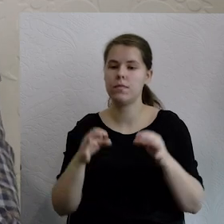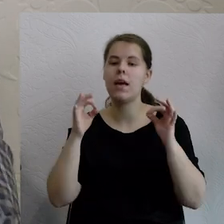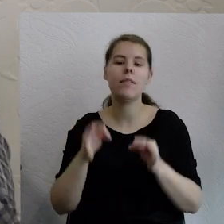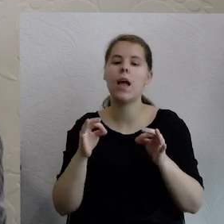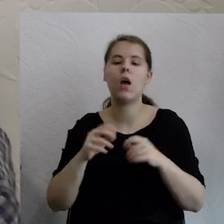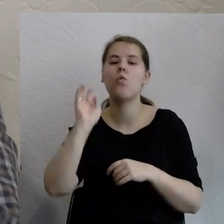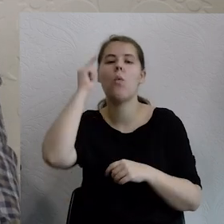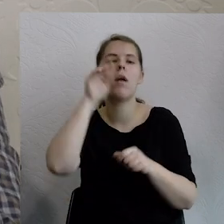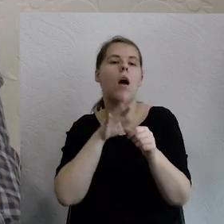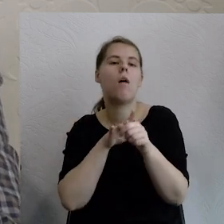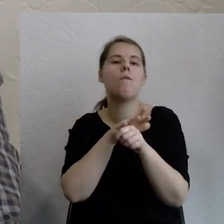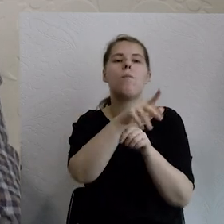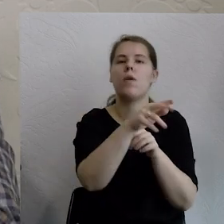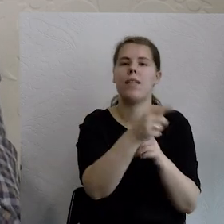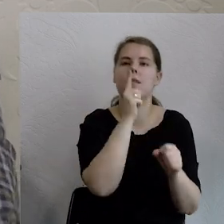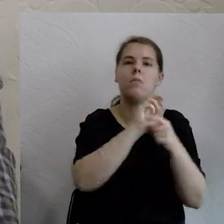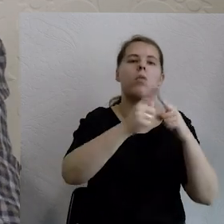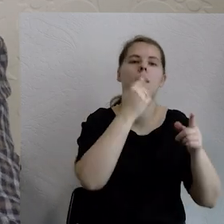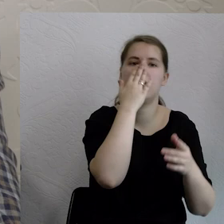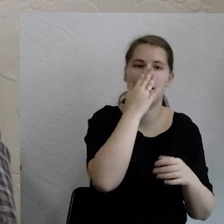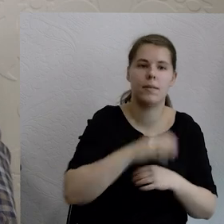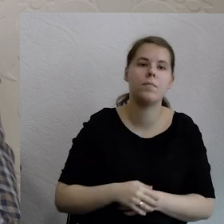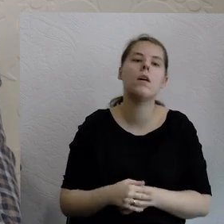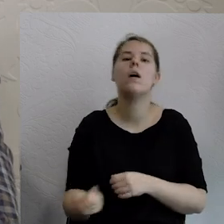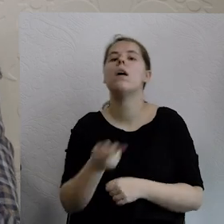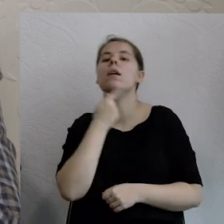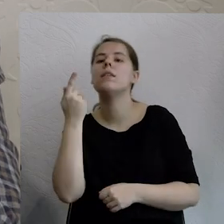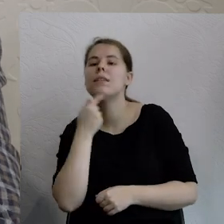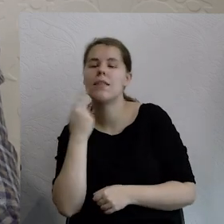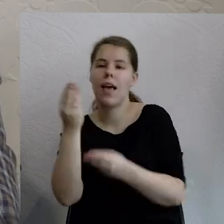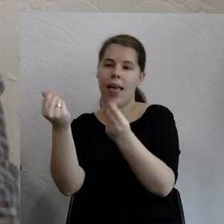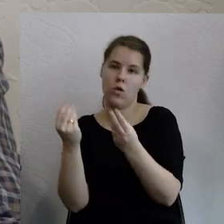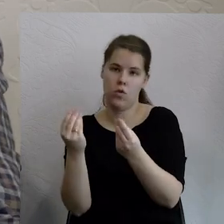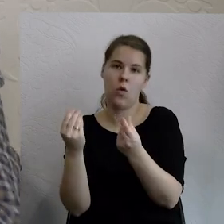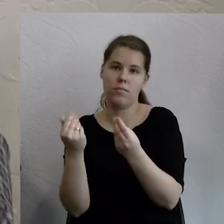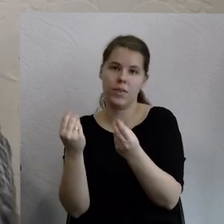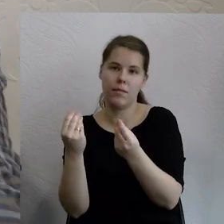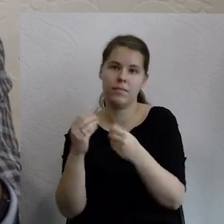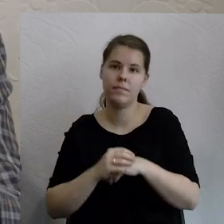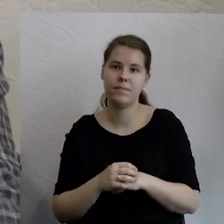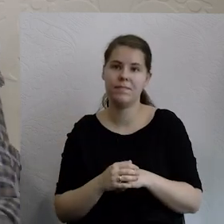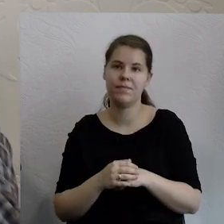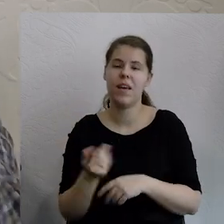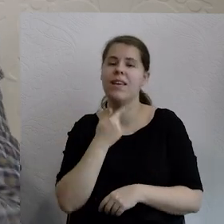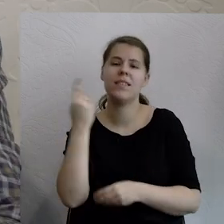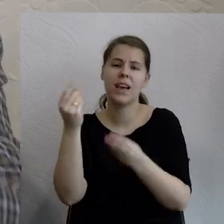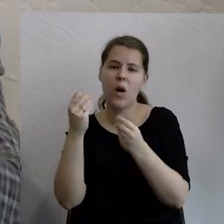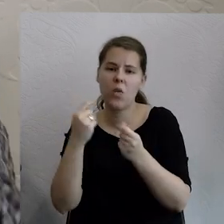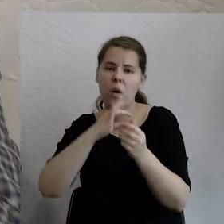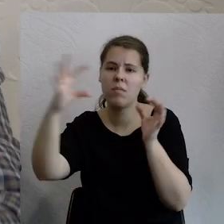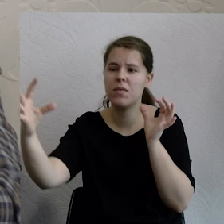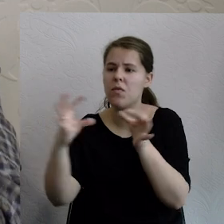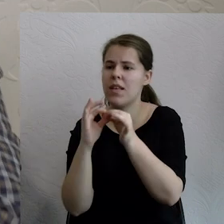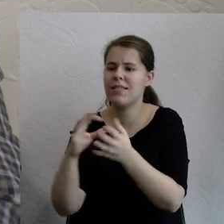polityczne podejmowane i postrzeganie świata jest język ekonomii neoklasycznej, który nie ma nic wspólnego z rzeczywistością, z